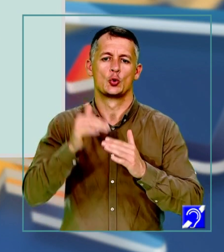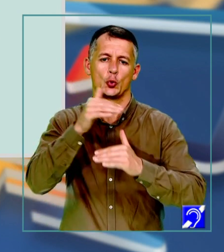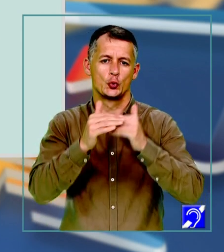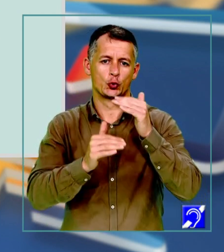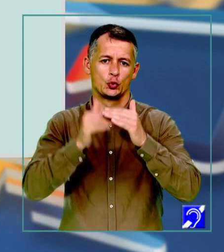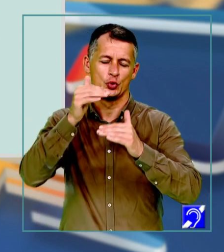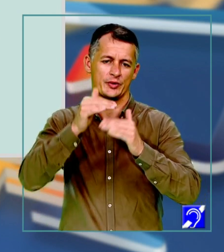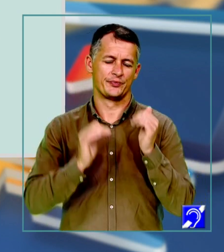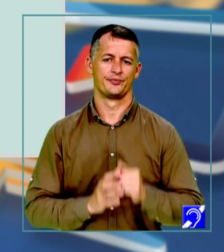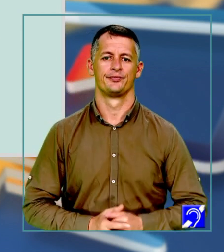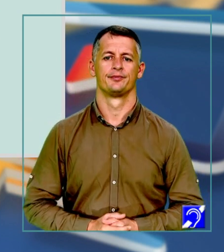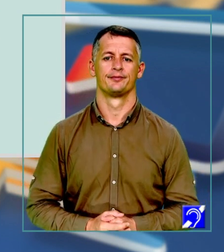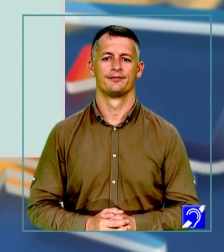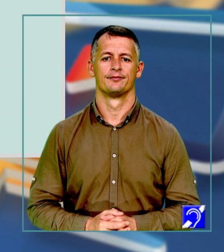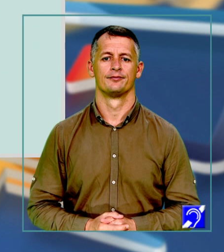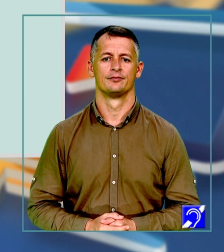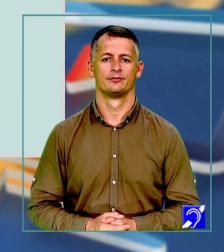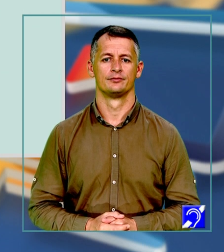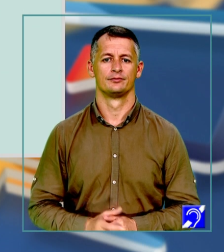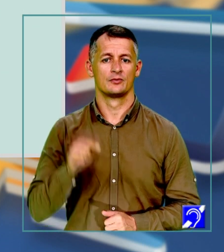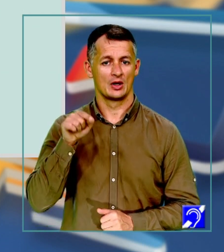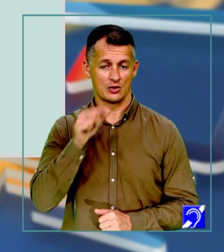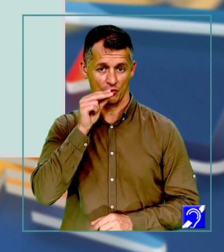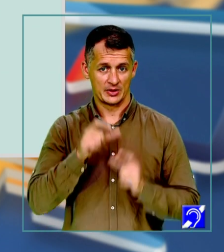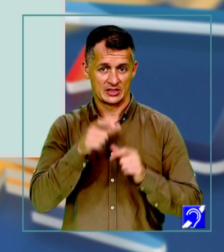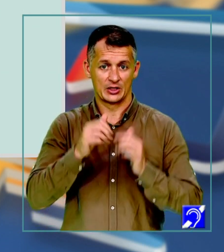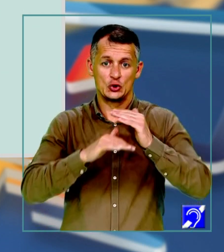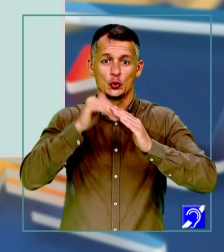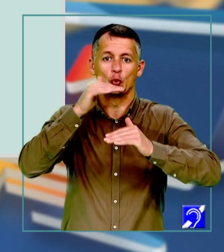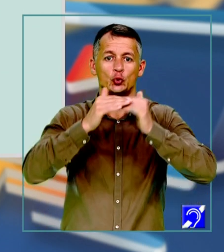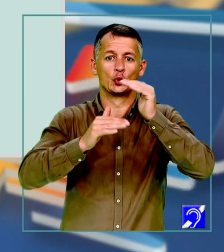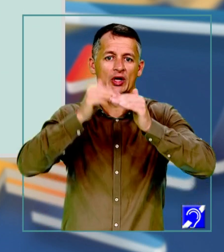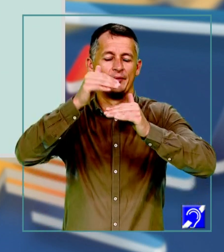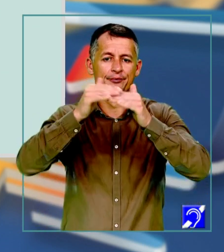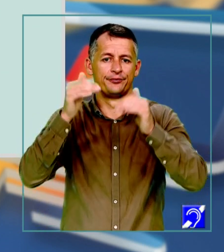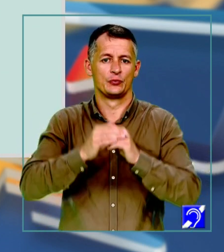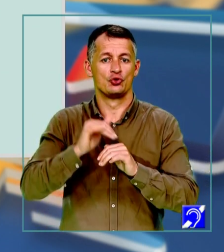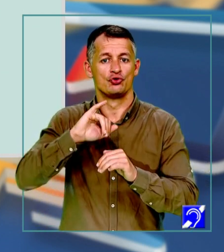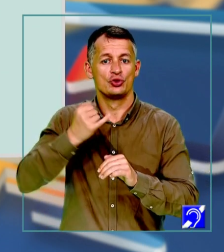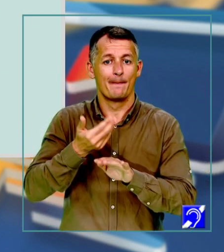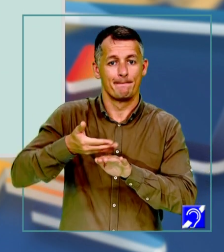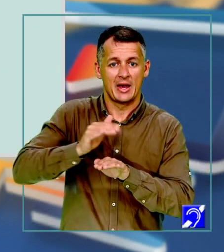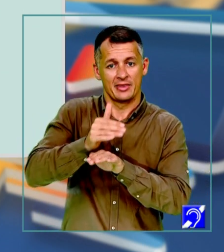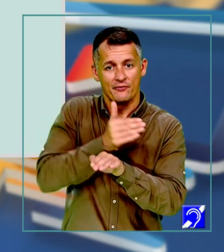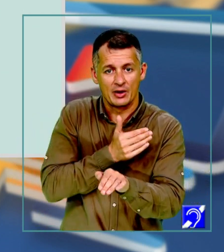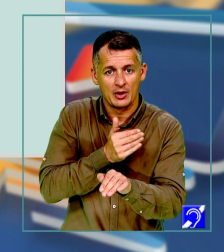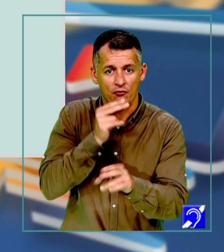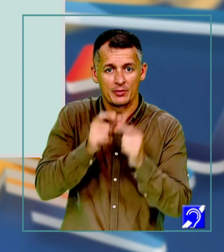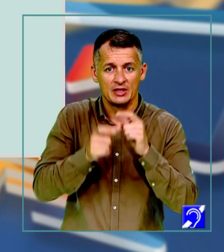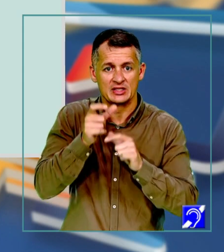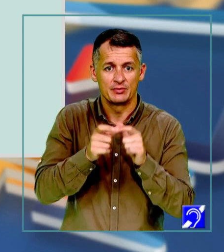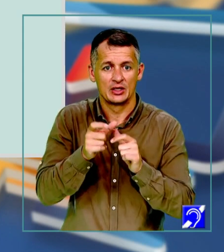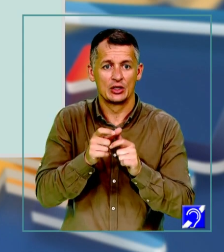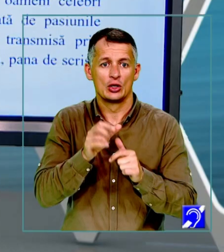Vedeți, observați că aici voi face referire la elementele de structură, iar mai devreme am făcut referire la un element de